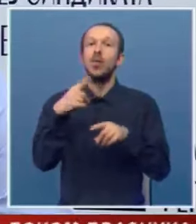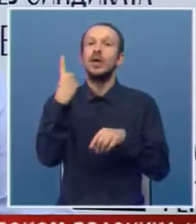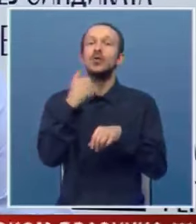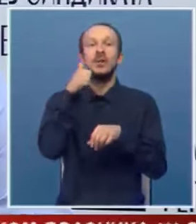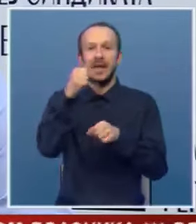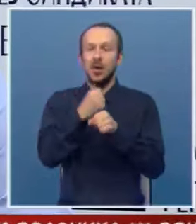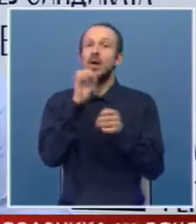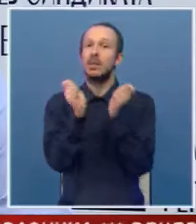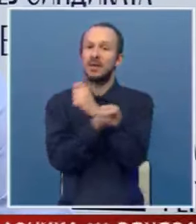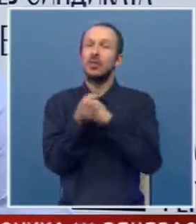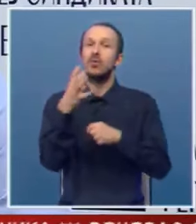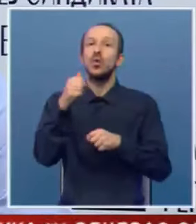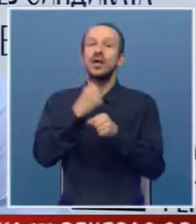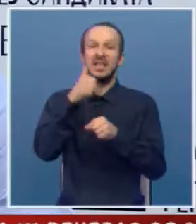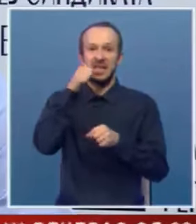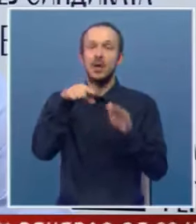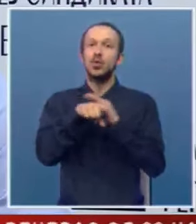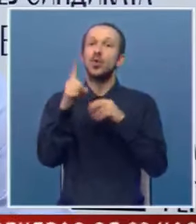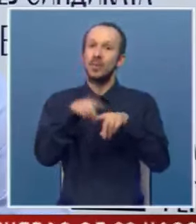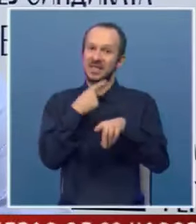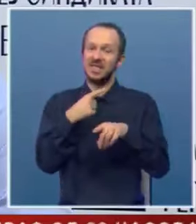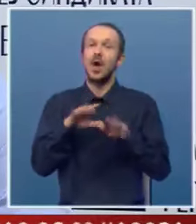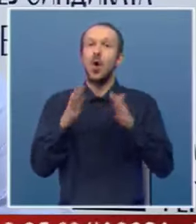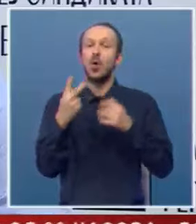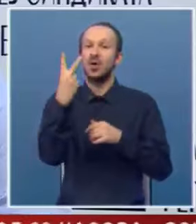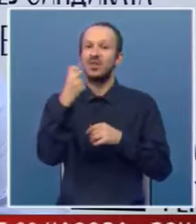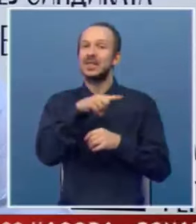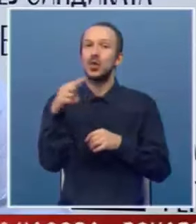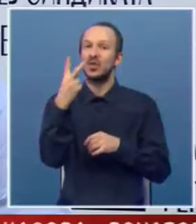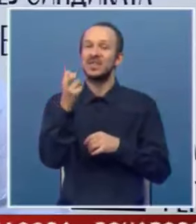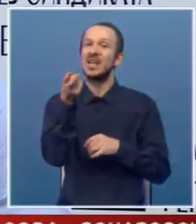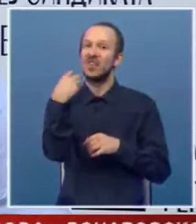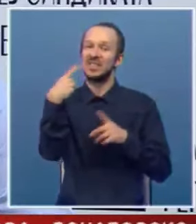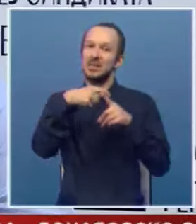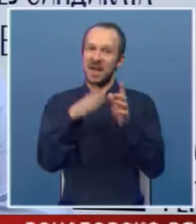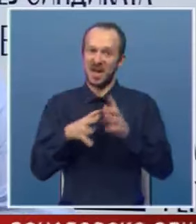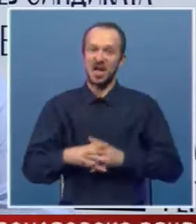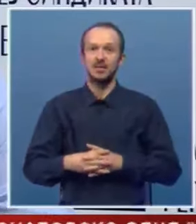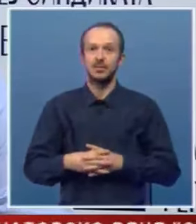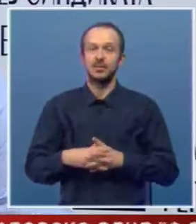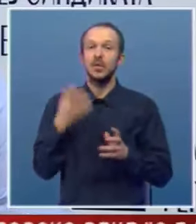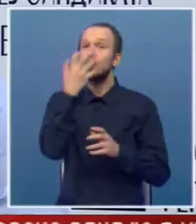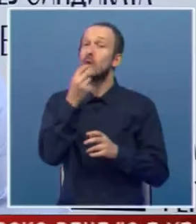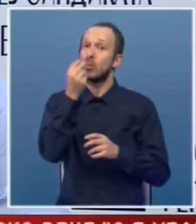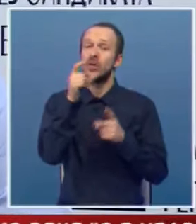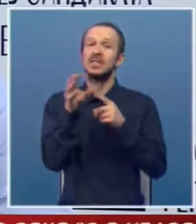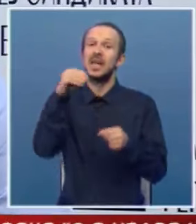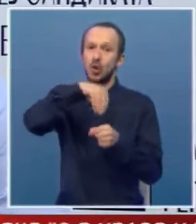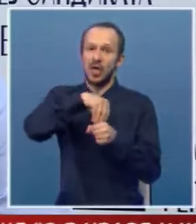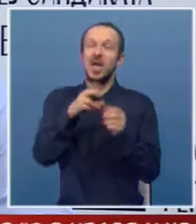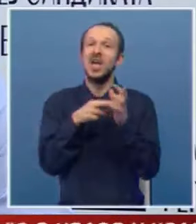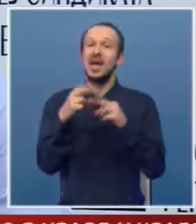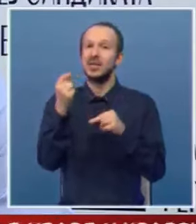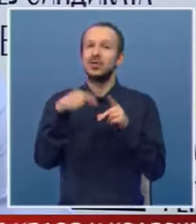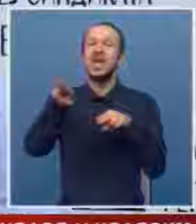danu. Kad vi to pretvorite u broj radnih dana u toku mjeseca, to je negdje oko 200 do 220 maraka, znači i taj topli obrok se dodaje na